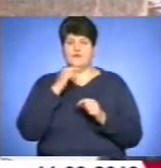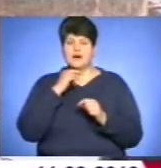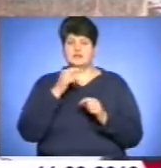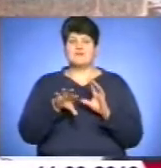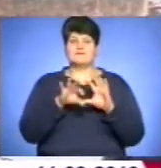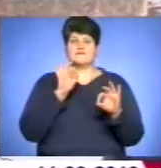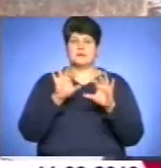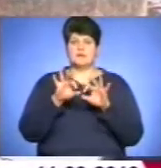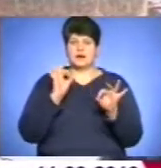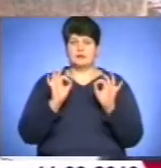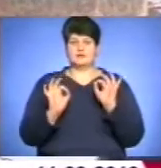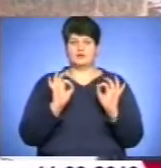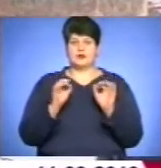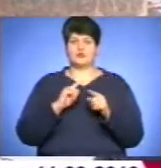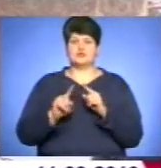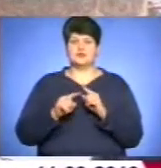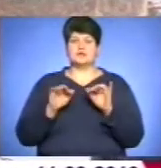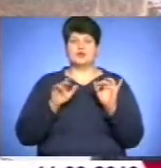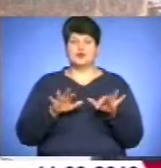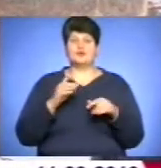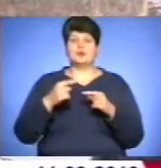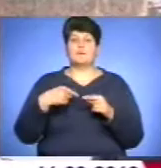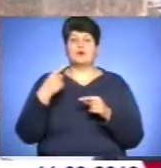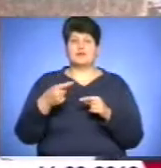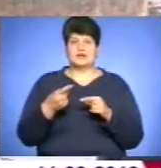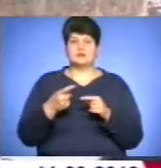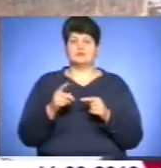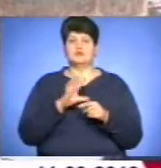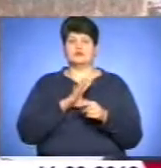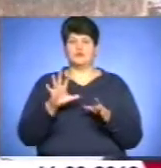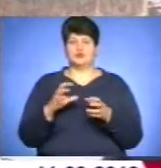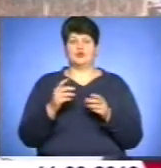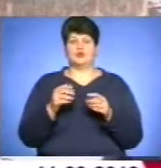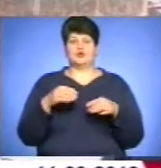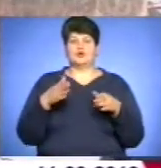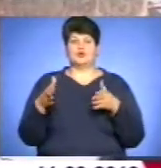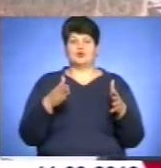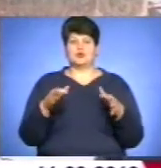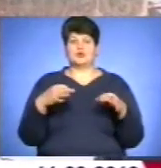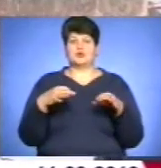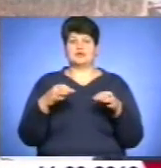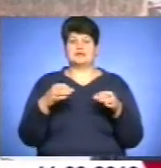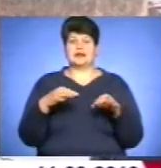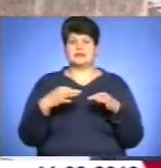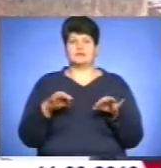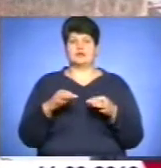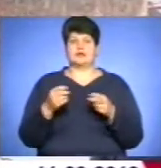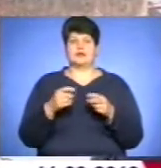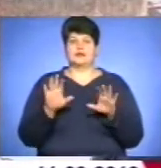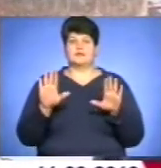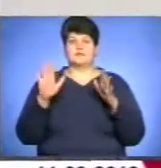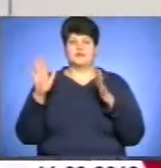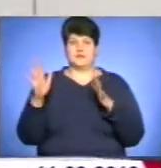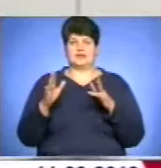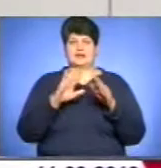вибирати безпечно швидкість руху, для того, щоб в подальшому уникнути дорожньо-транспортних привод, також загибелі та травматизму